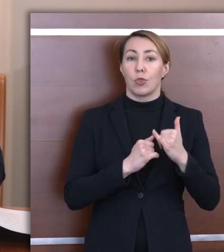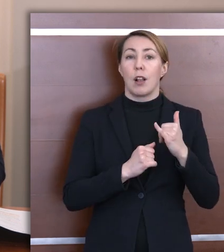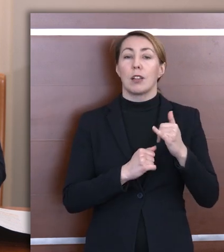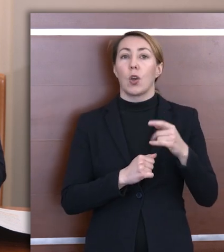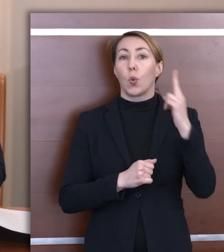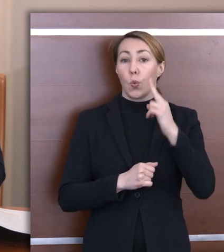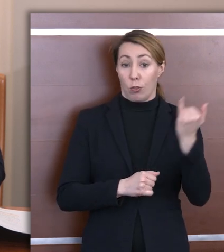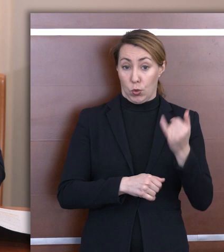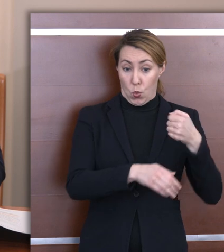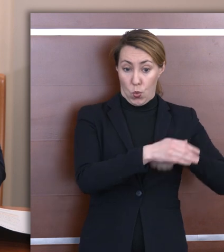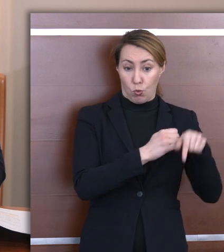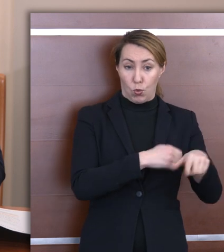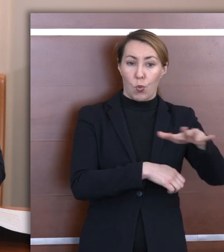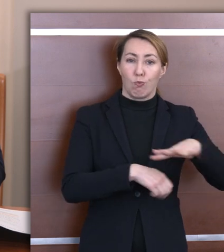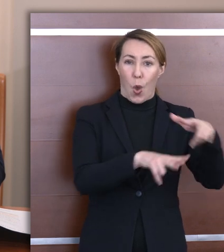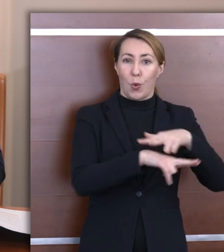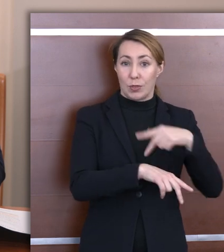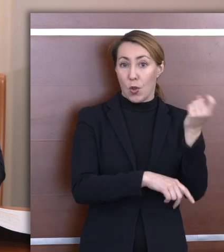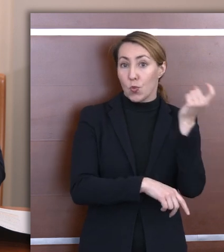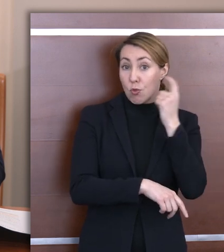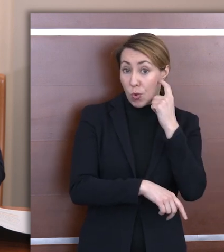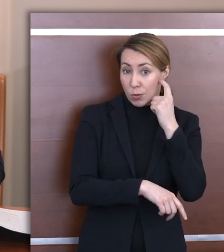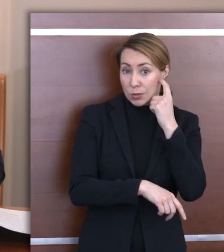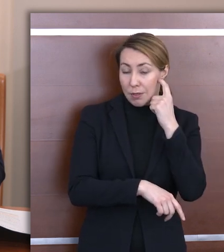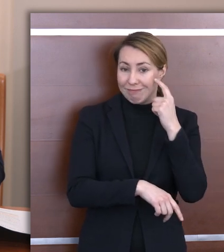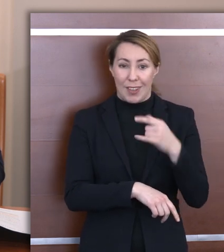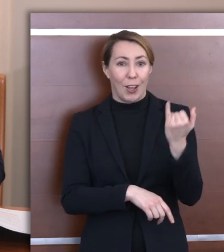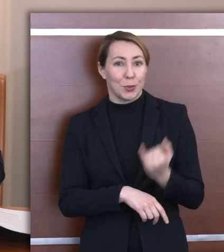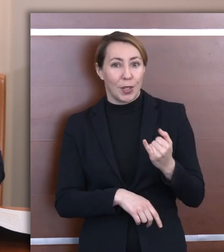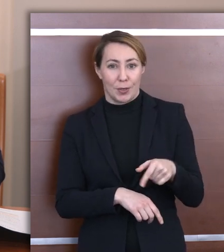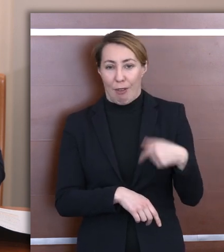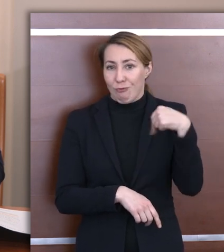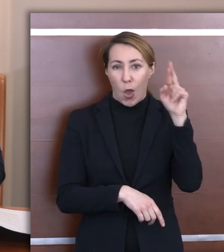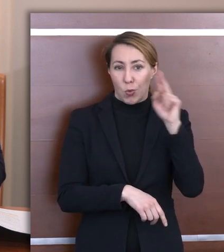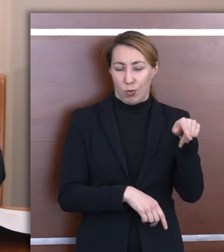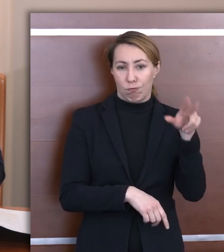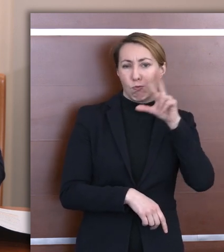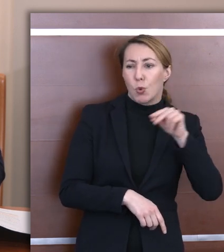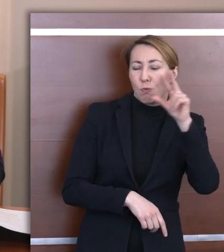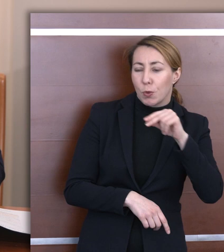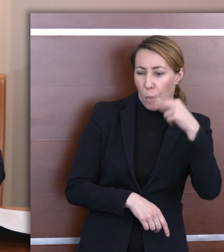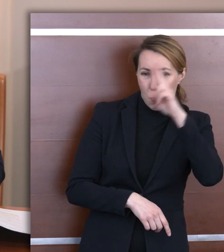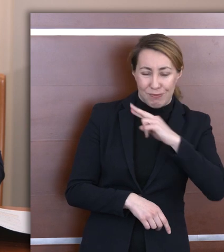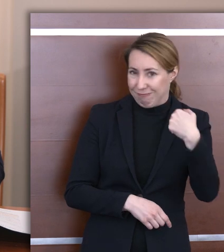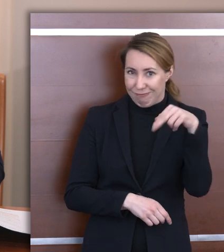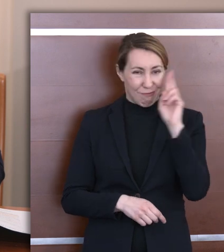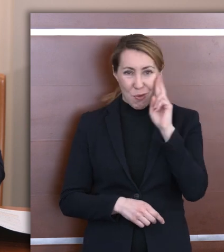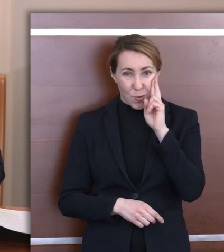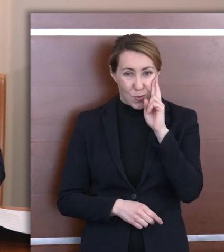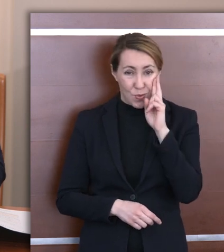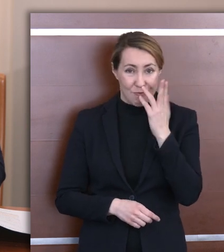słyszących rodziców, ono nie rozumie ani słyszących, mówiących do niego rodziców, nie rozumie.